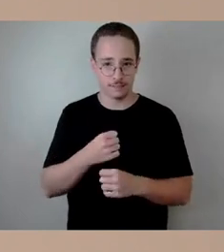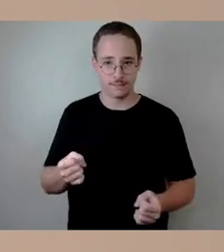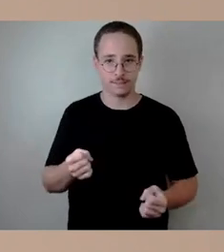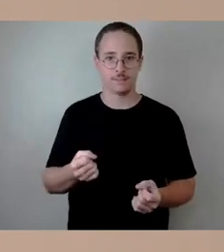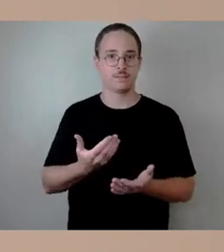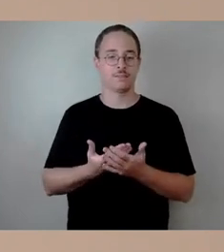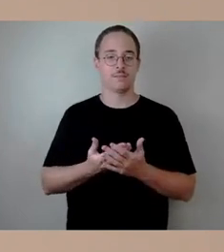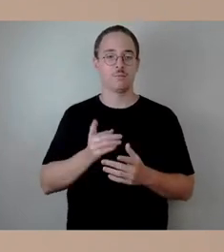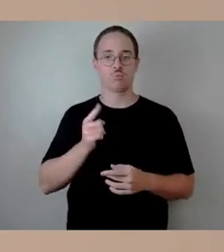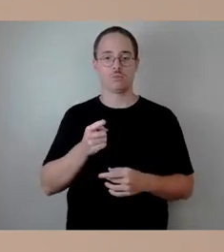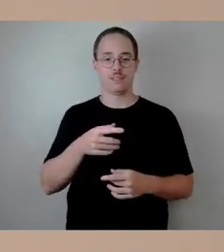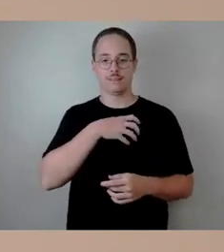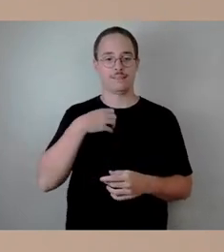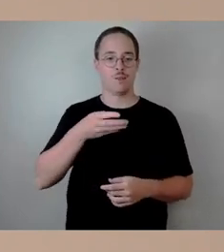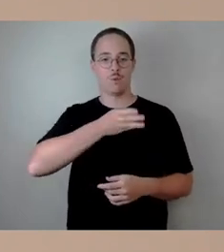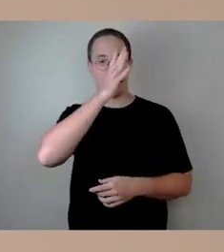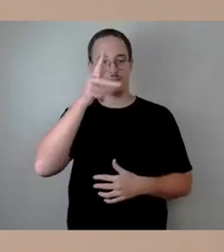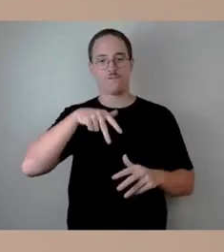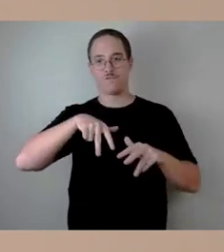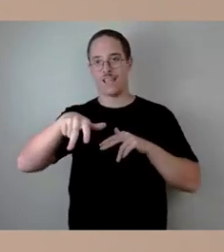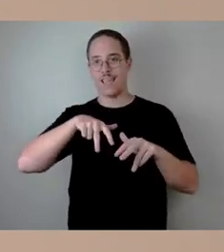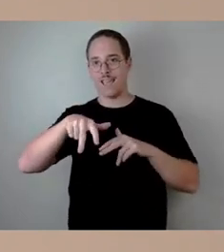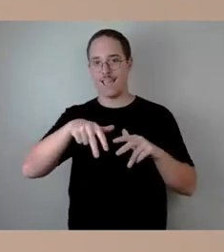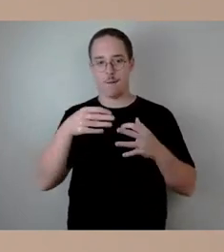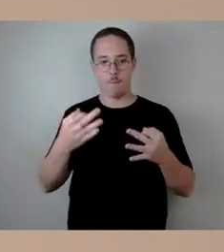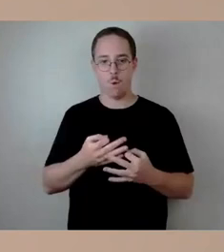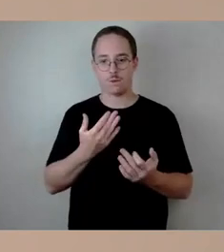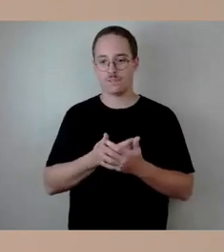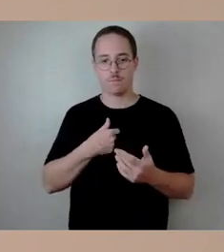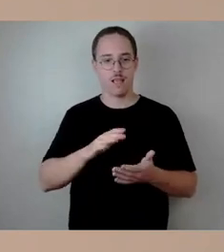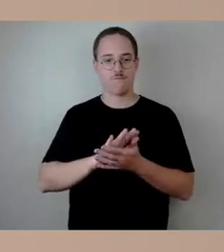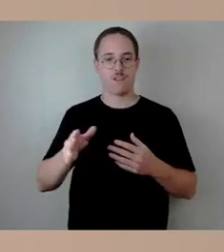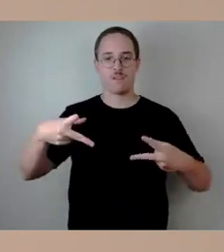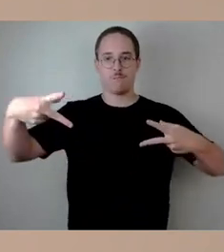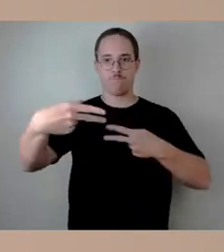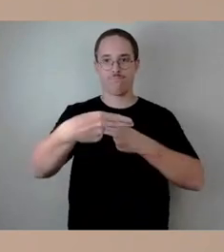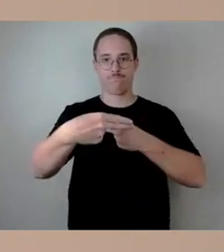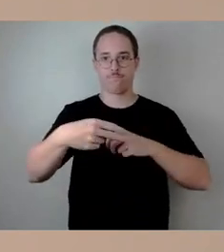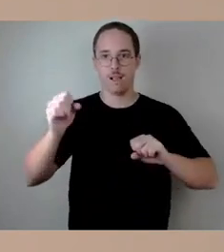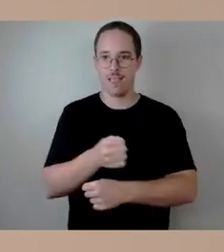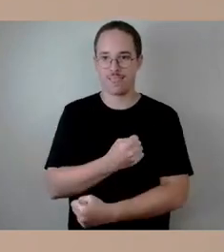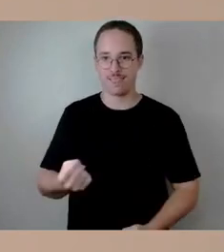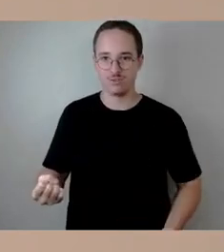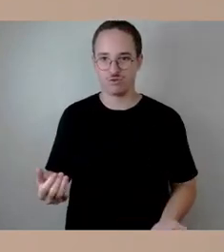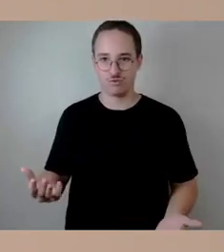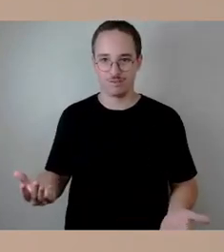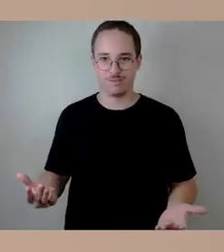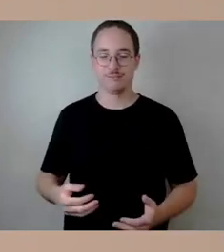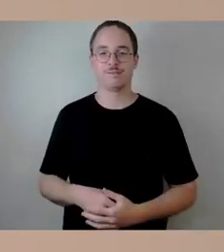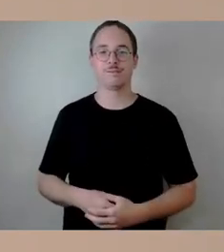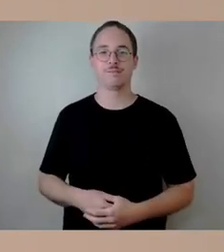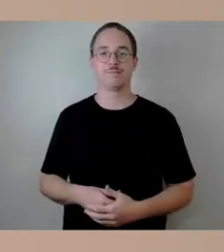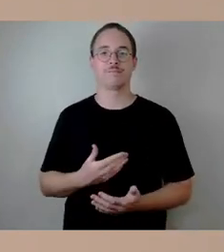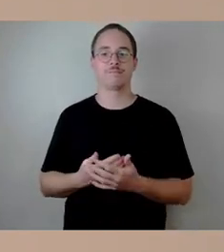erforderlich ist und Umleitungsführung, die funktionieren müssen. Staufenbergallee sanieren wir jetzt, damit wir 26